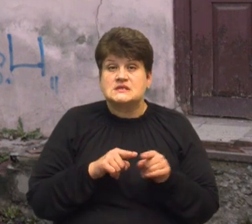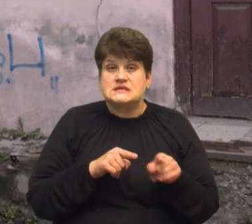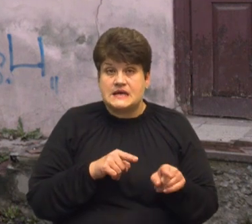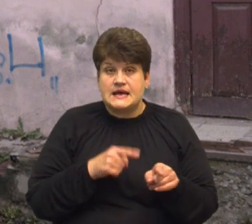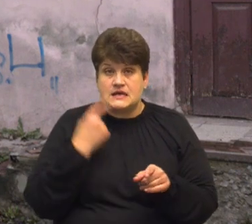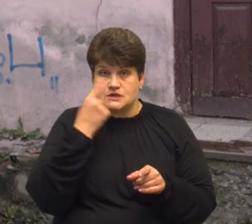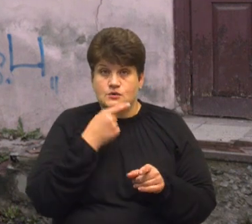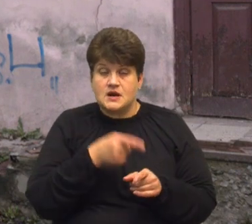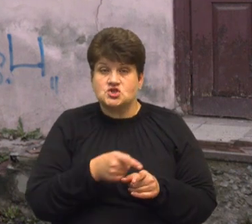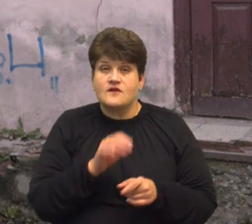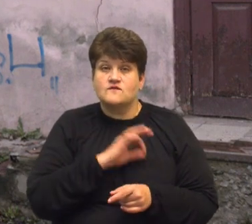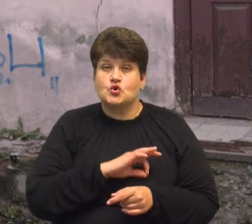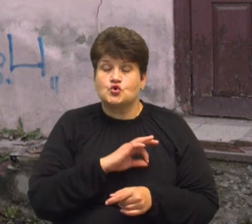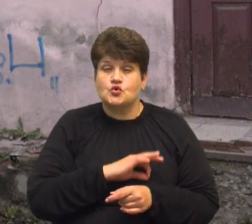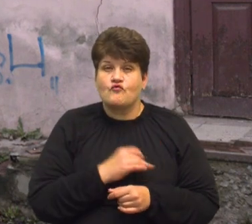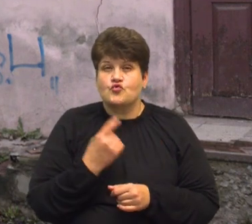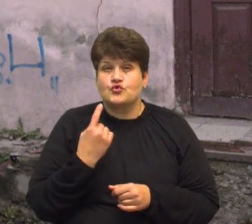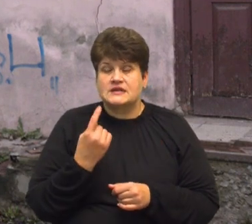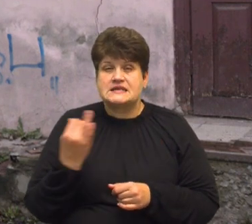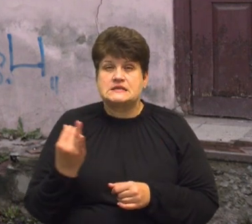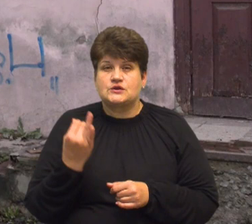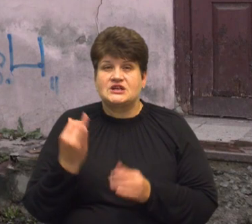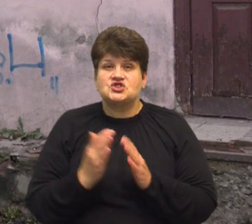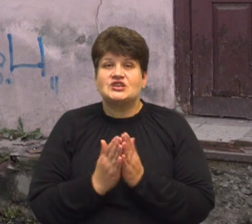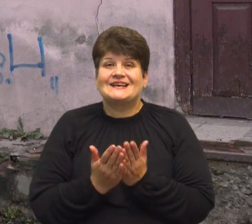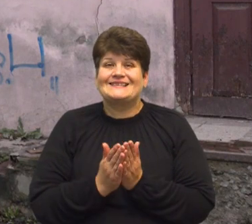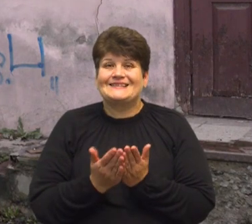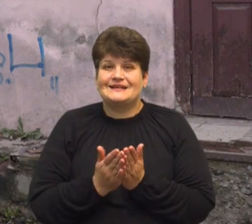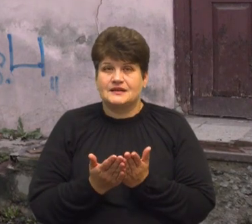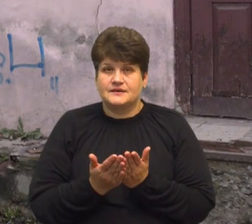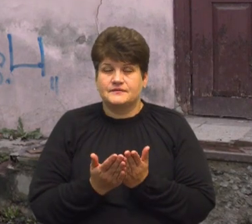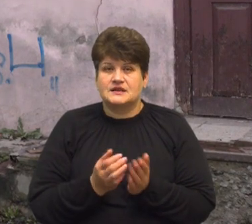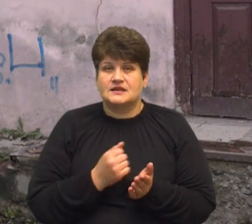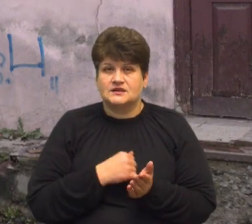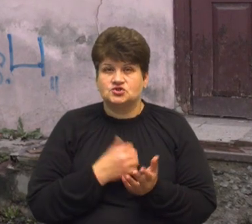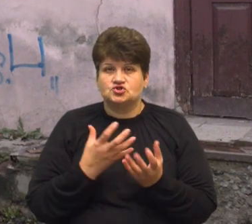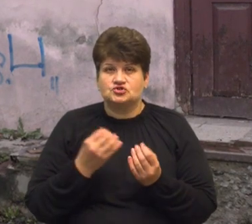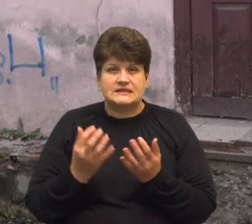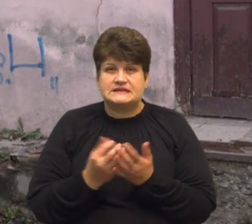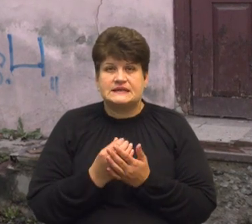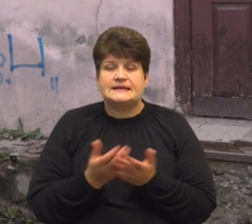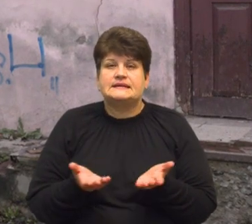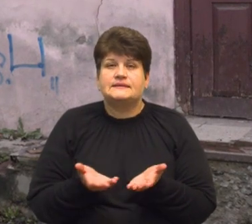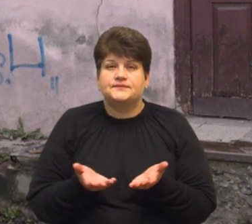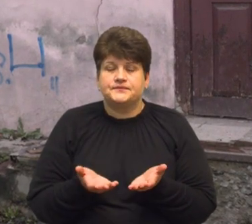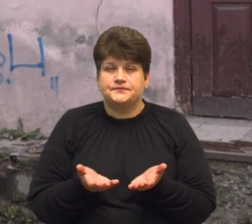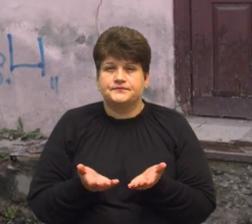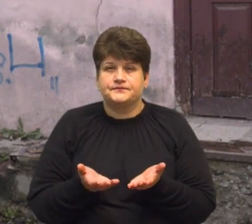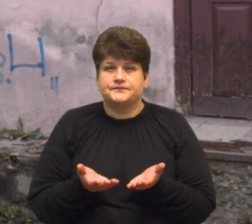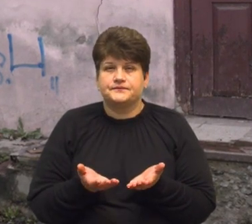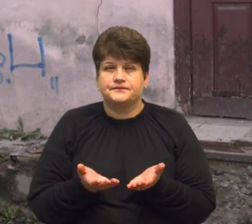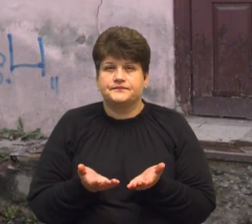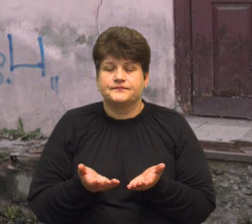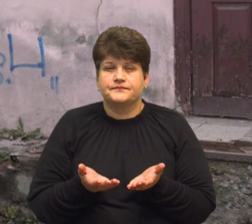використовувалося в одній з історичних книг. От, на жаль, ще не знайдено, в якій вона фігурувала